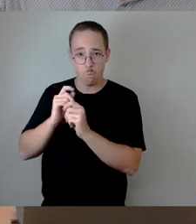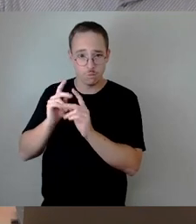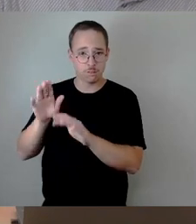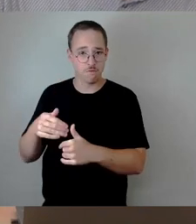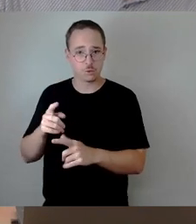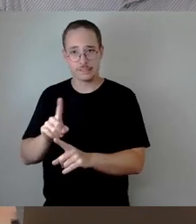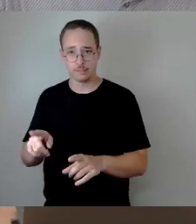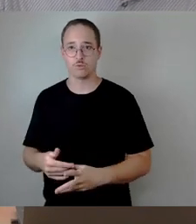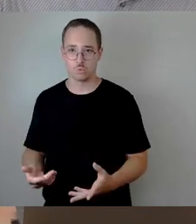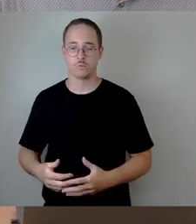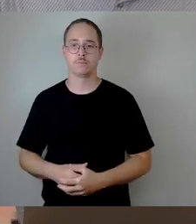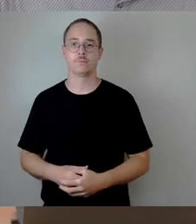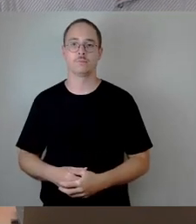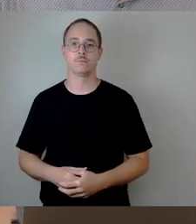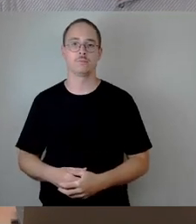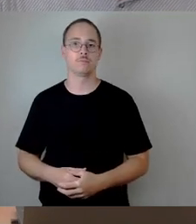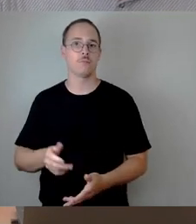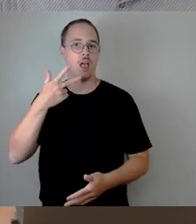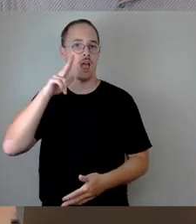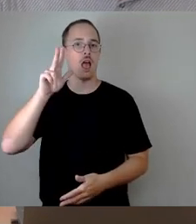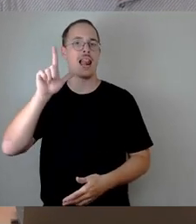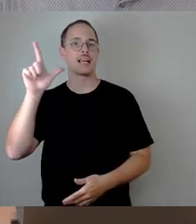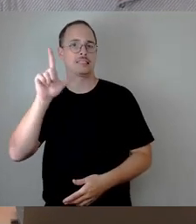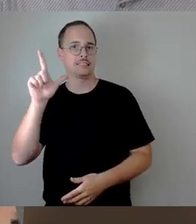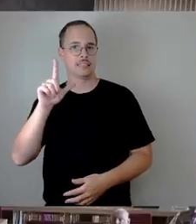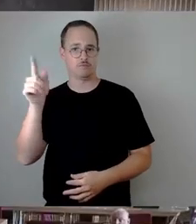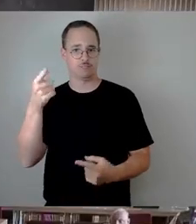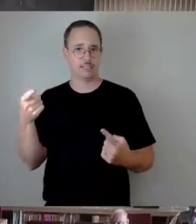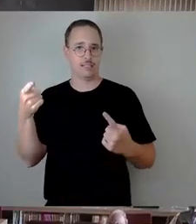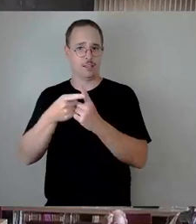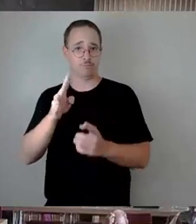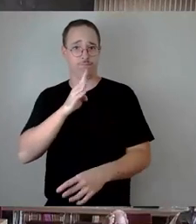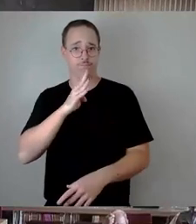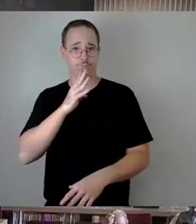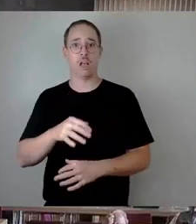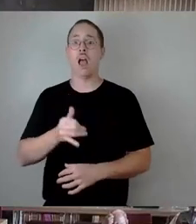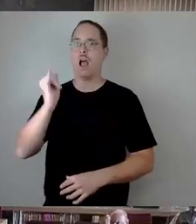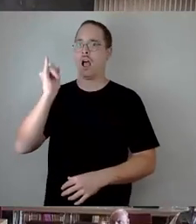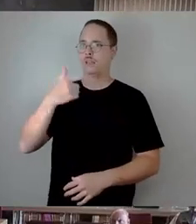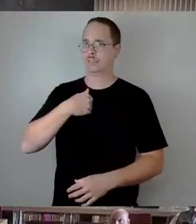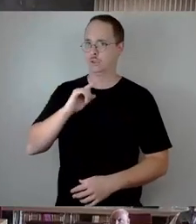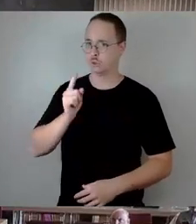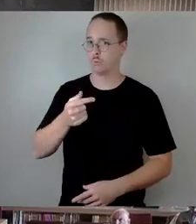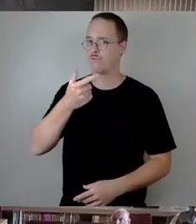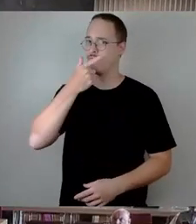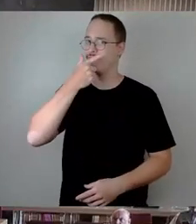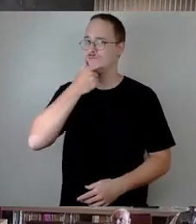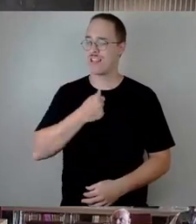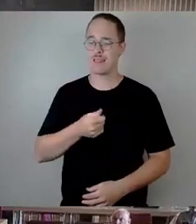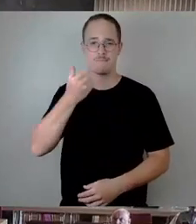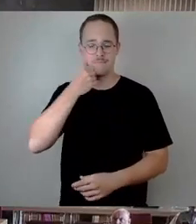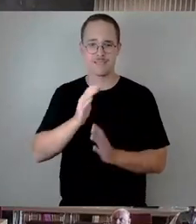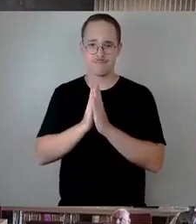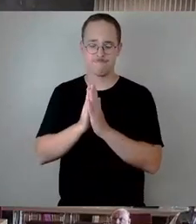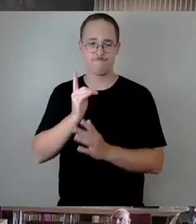Jetzt gibt es, Herr Leitzitz, die Gegenrede? Ja, ich würde schon noch gerne mal bitten, dass auch von rechtlicher Seite nochmal von Seiten der Verwaltung